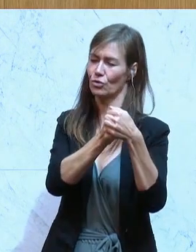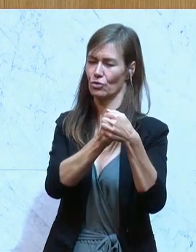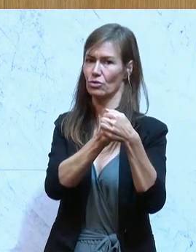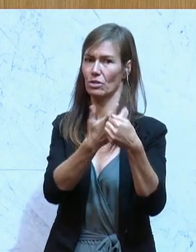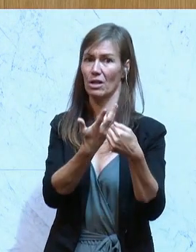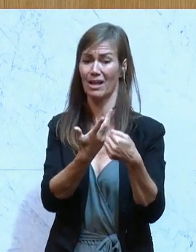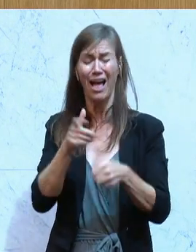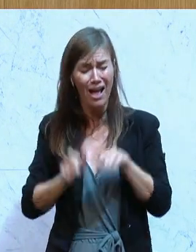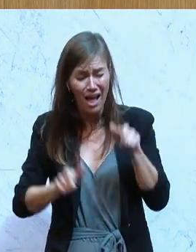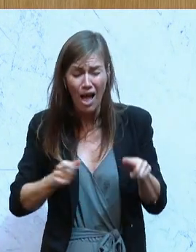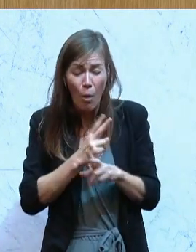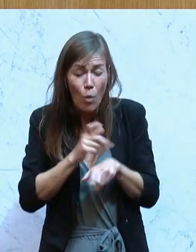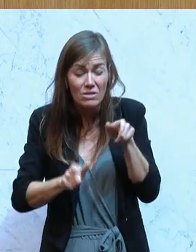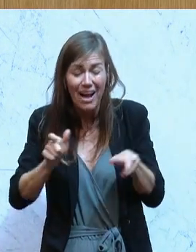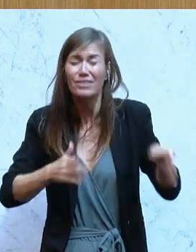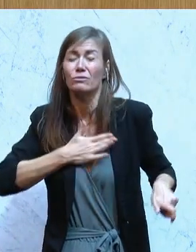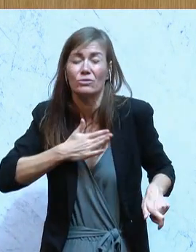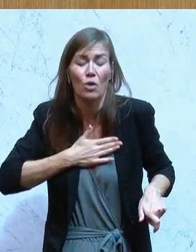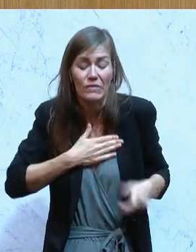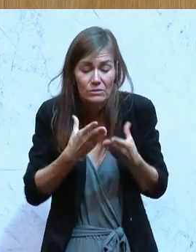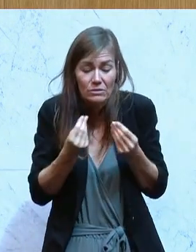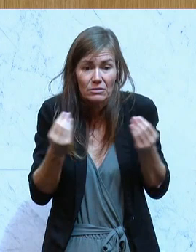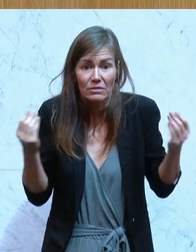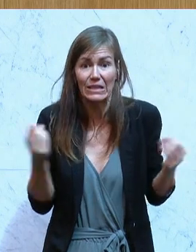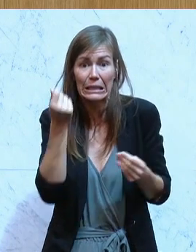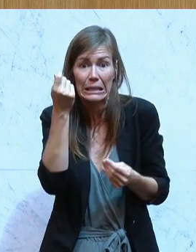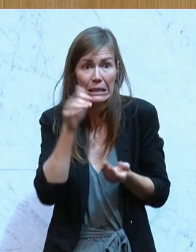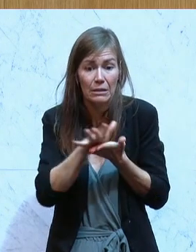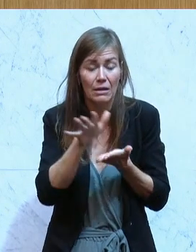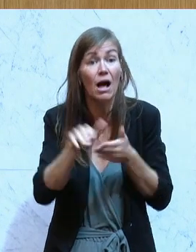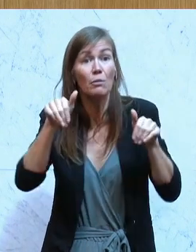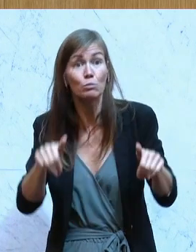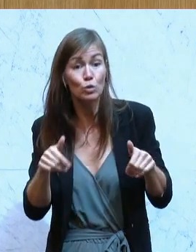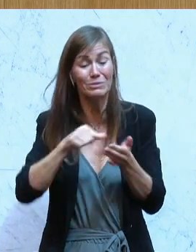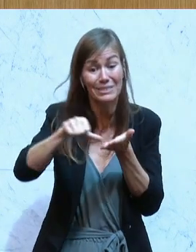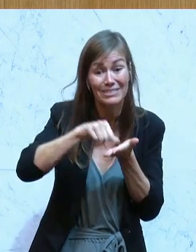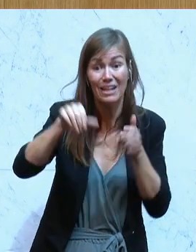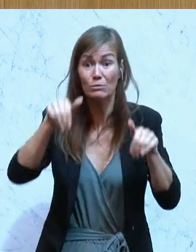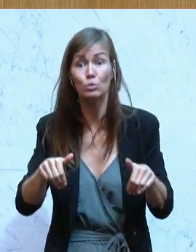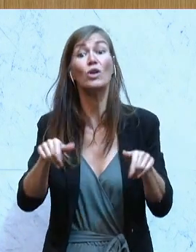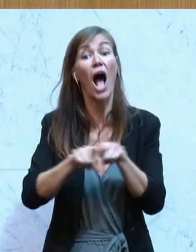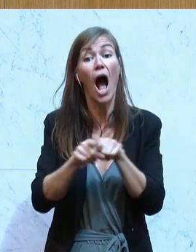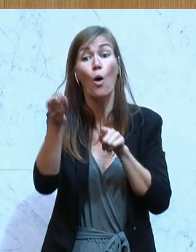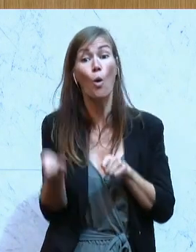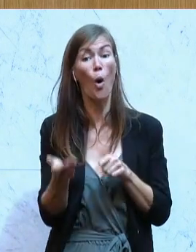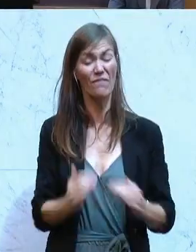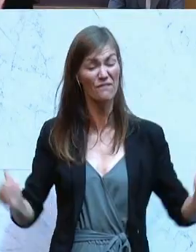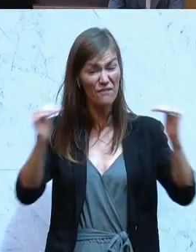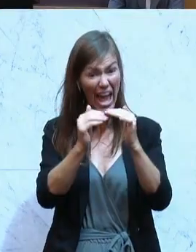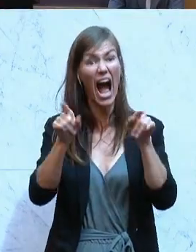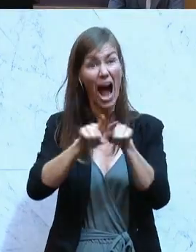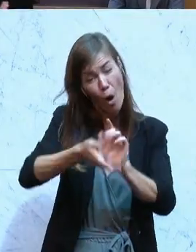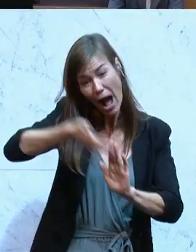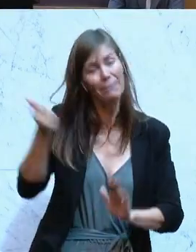schon die hohen Rechnungen haben, durch die Untätigkeit dieser Bundesregierung auch noch um ihren gerechten Lohn gebracht werden. Vielen Dank.